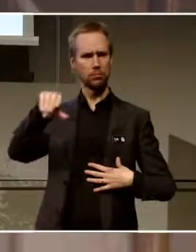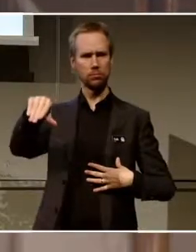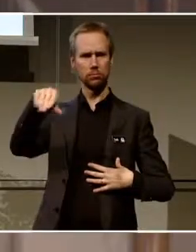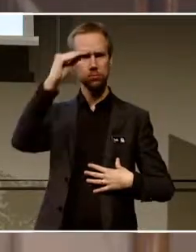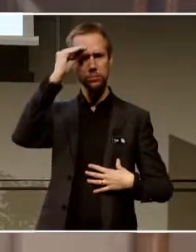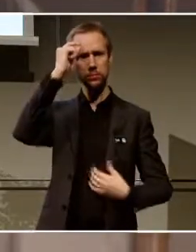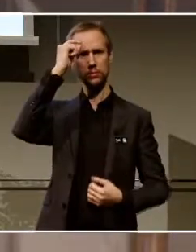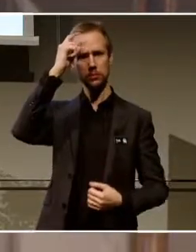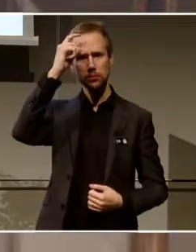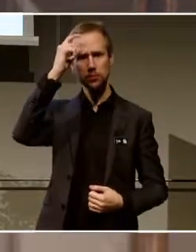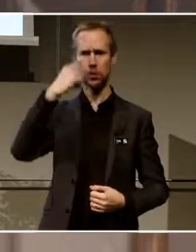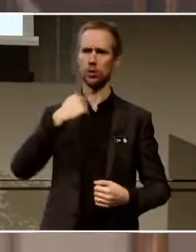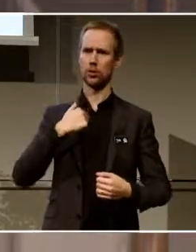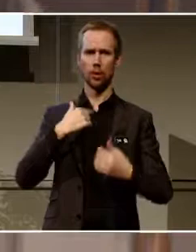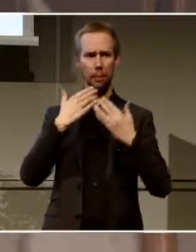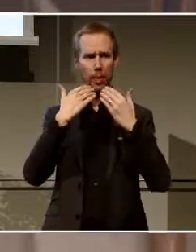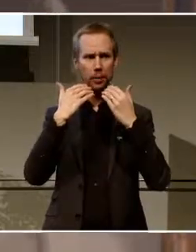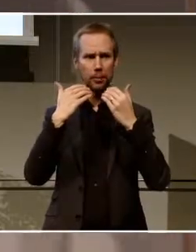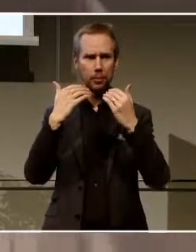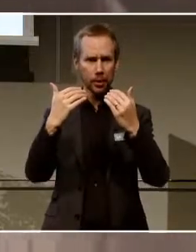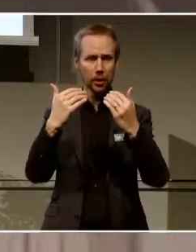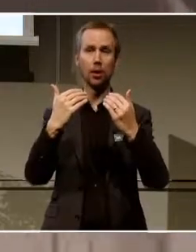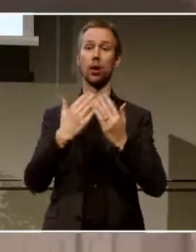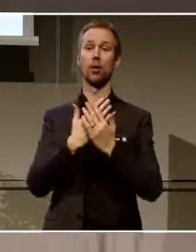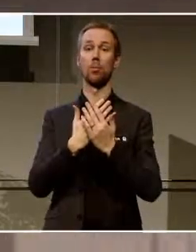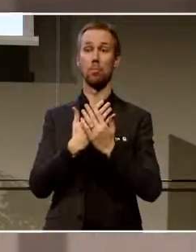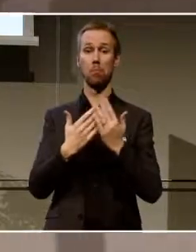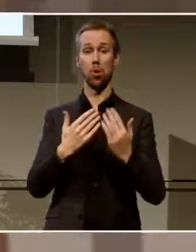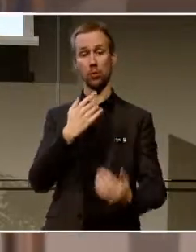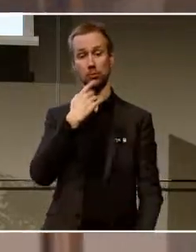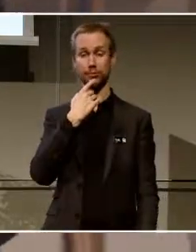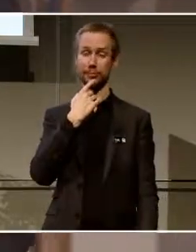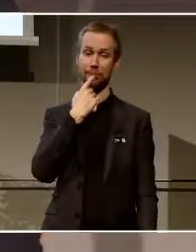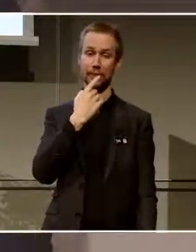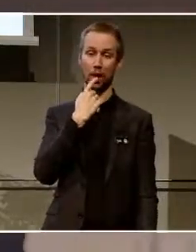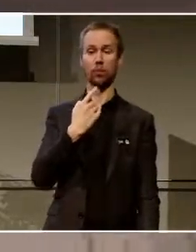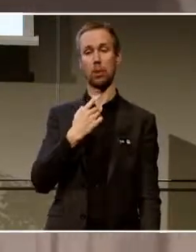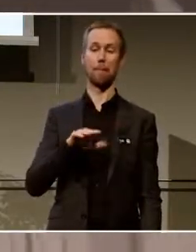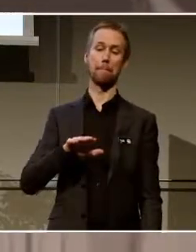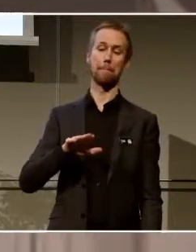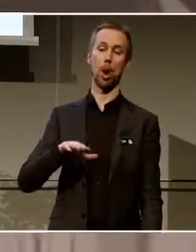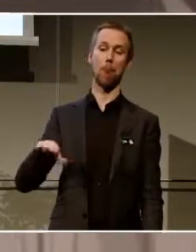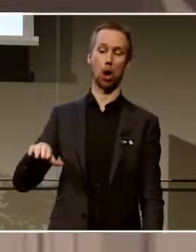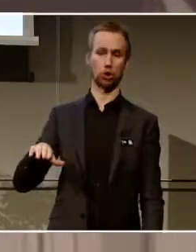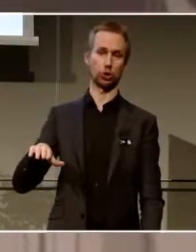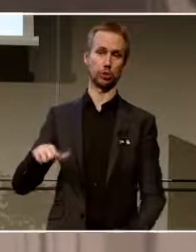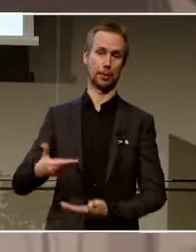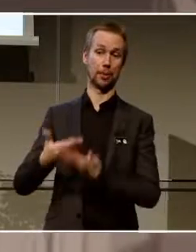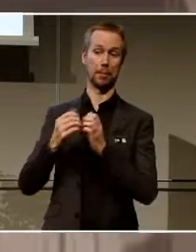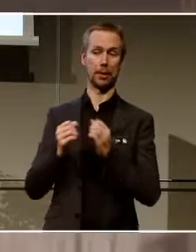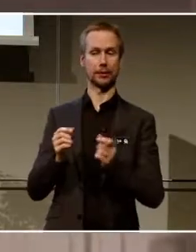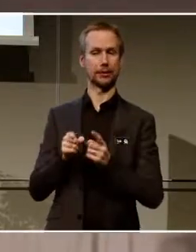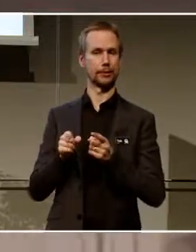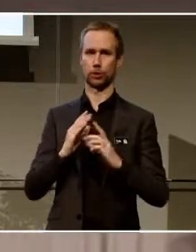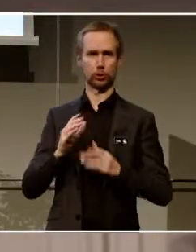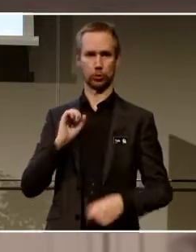deras händer. Det många som pratar om att de har barnbarn och så som har hjälpt dem. De kanske inte haft tålamod riktigt, jag hjälper dem och så.